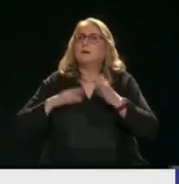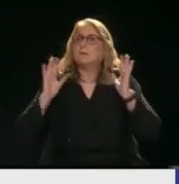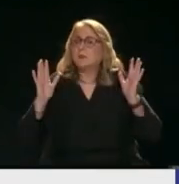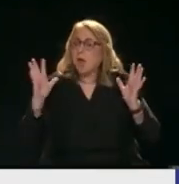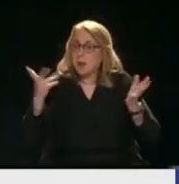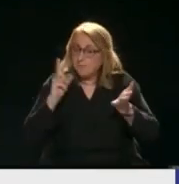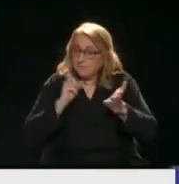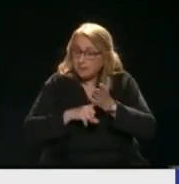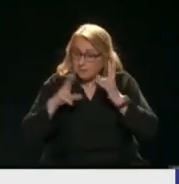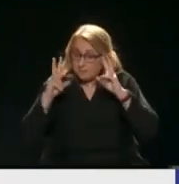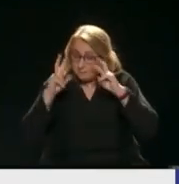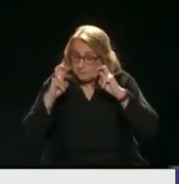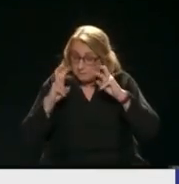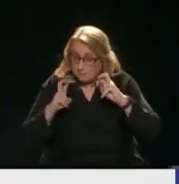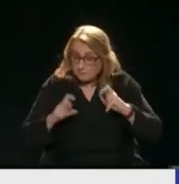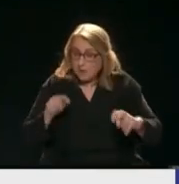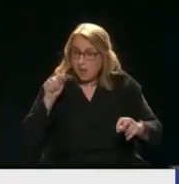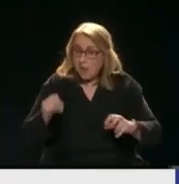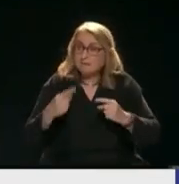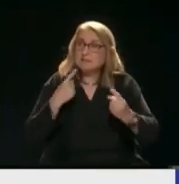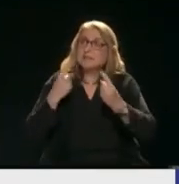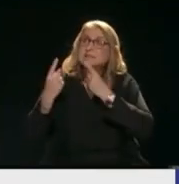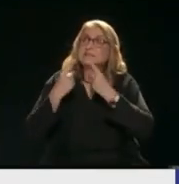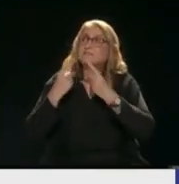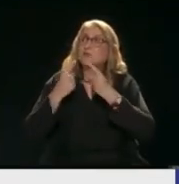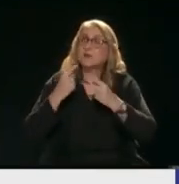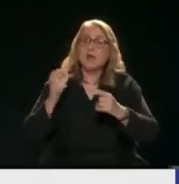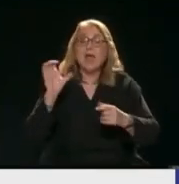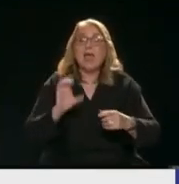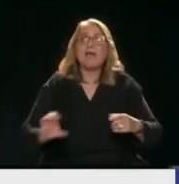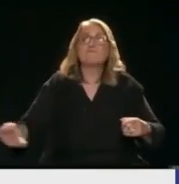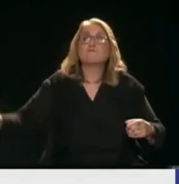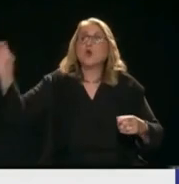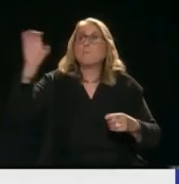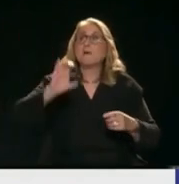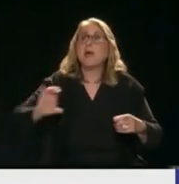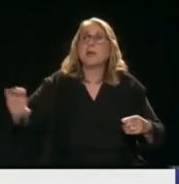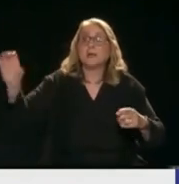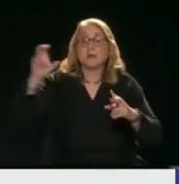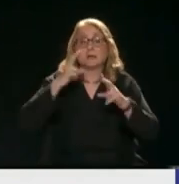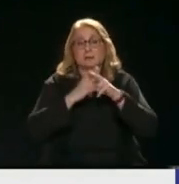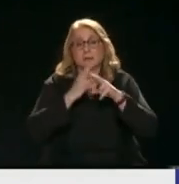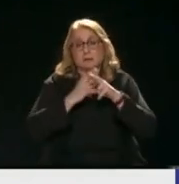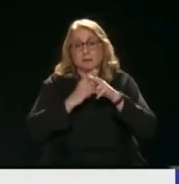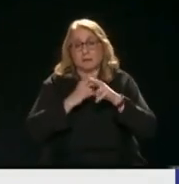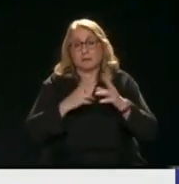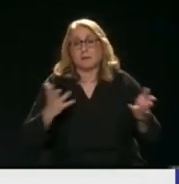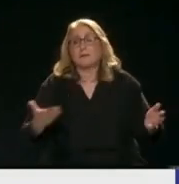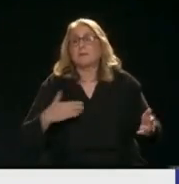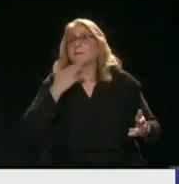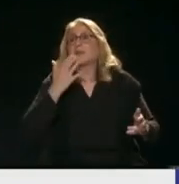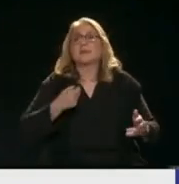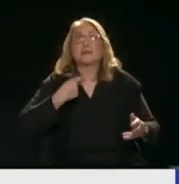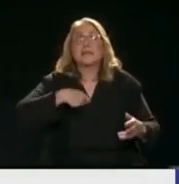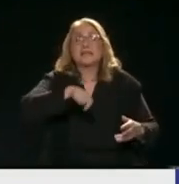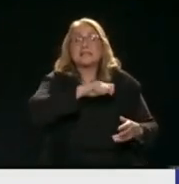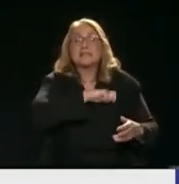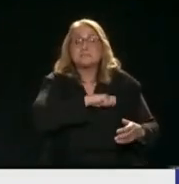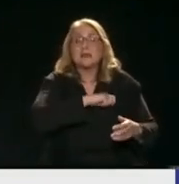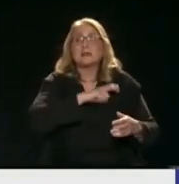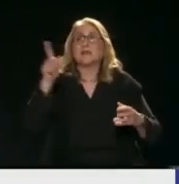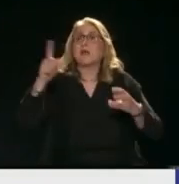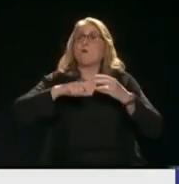έπρεπε να έχουμε πάρει Από αυτή τη συμφωνία την ευρωπαϊκή Δεν έχουμε πάρει τίποτα Δεν γίνεται τώρα να φτιάνει την Ισπανία Να φτιάνει άλλες χώρες Να φτιάνει τη